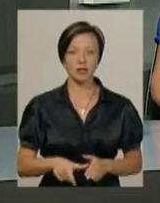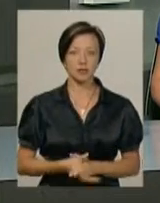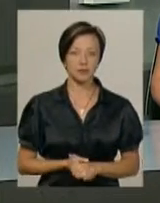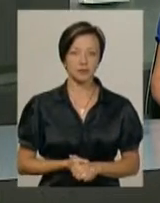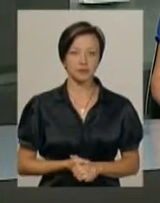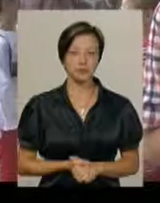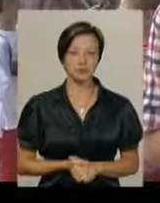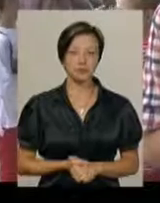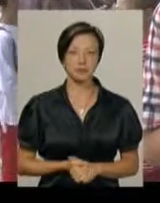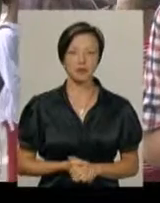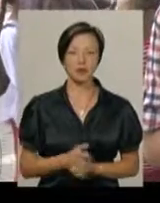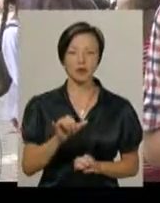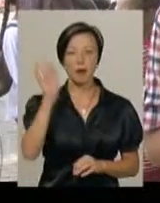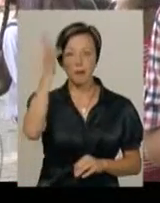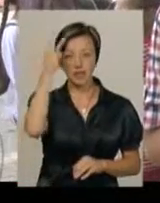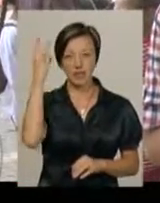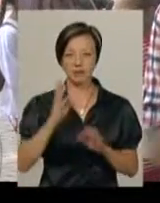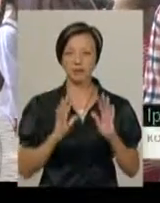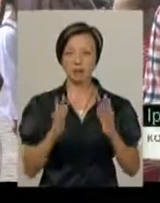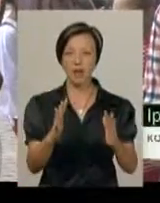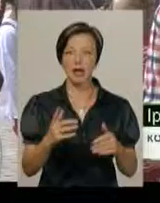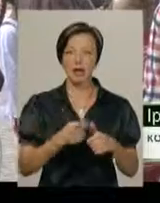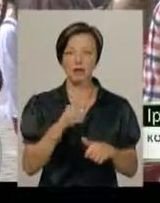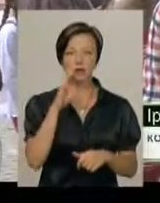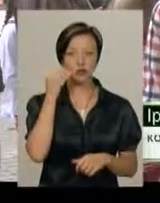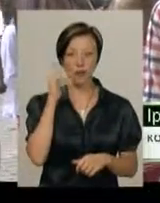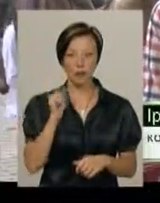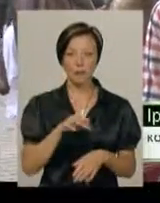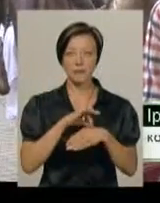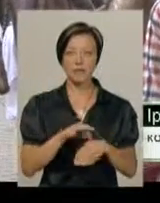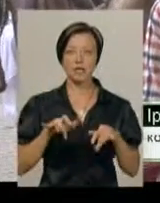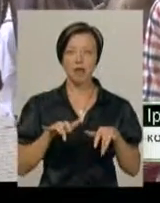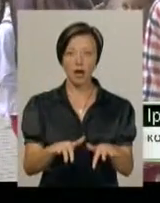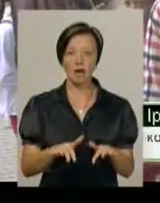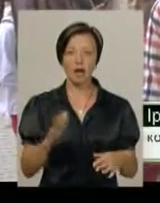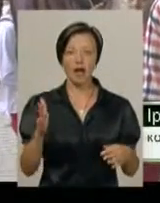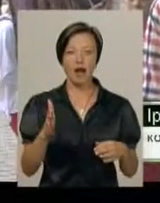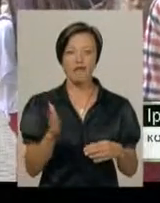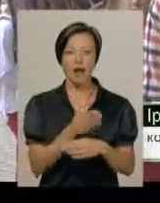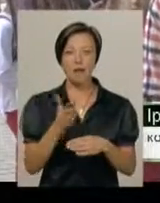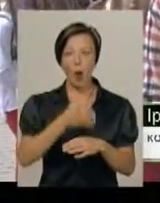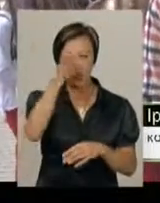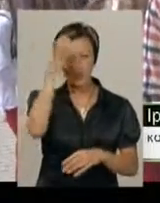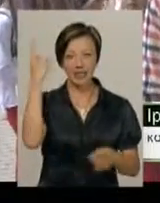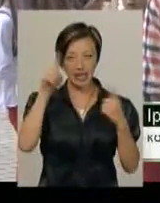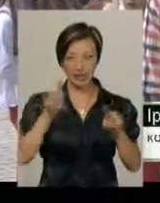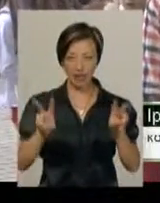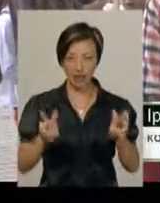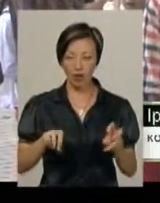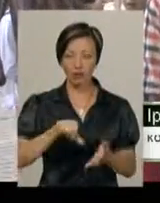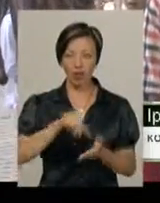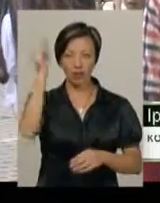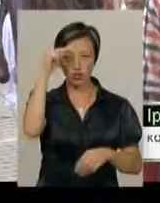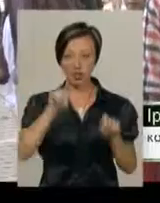Хижа. У Хмельничкому у сквері імені Тараса Шевченка проходить акція «Фабрика освітніх ідей». У ній беруть участь